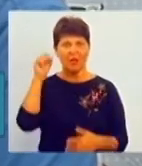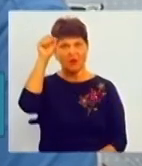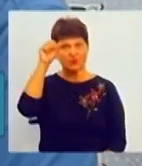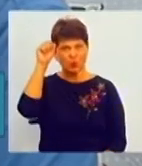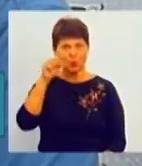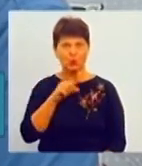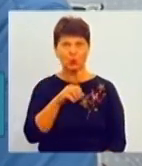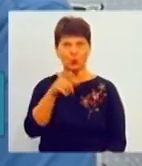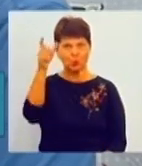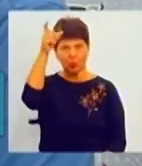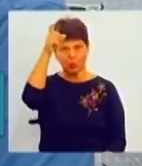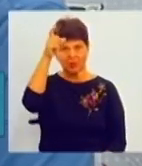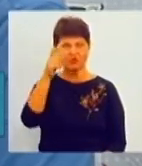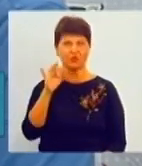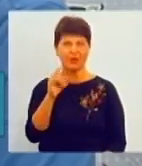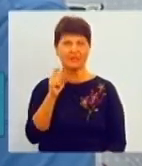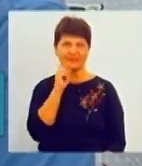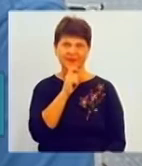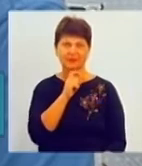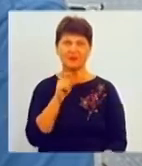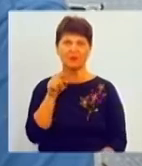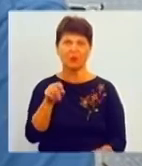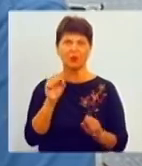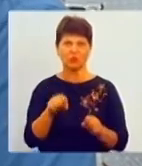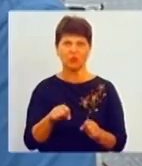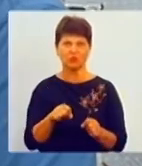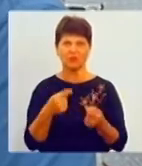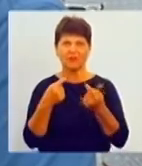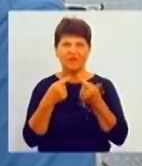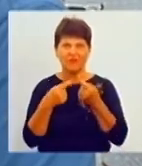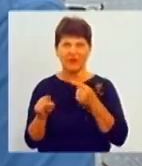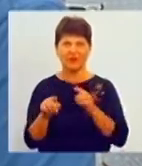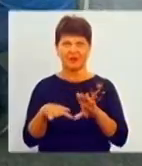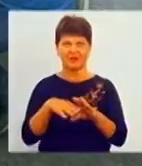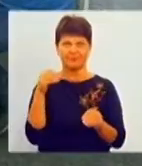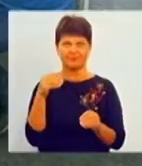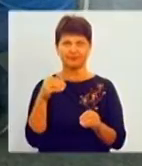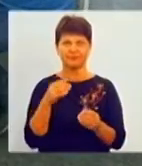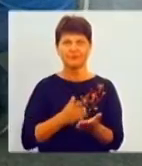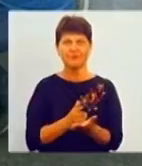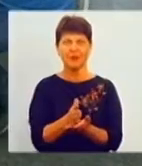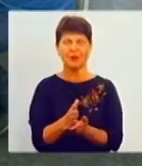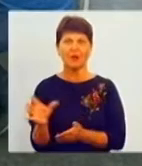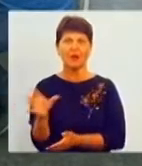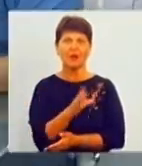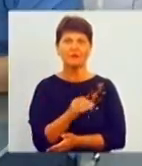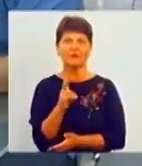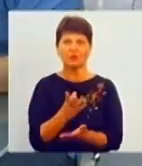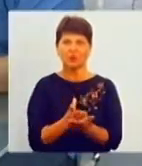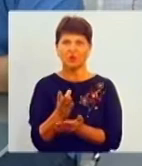з Вінниці, то не можуть повернути кошти і вибрати зовсім інше направлення. Але всі ті, хто проплатив готель,